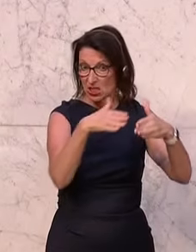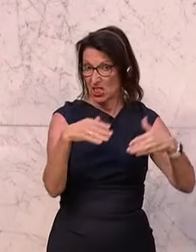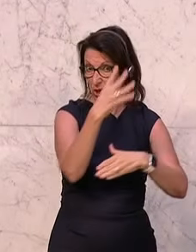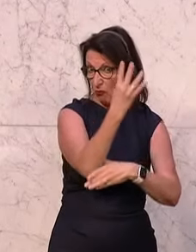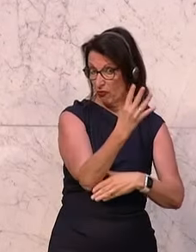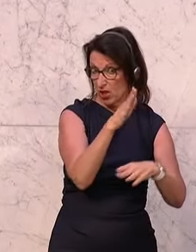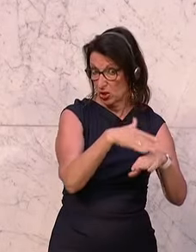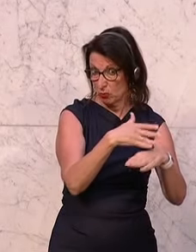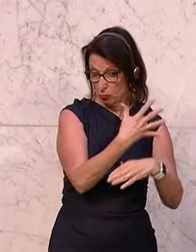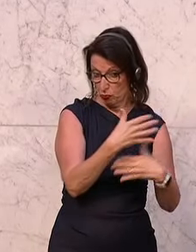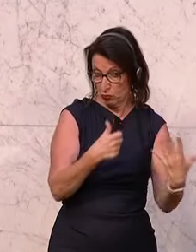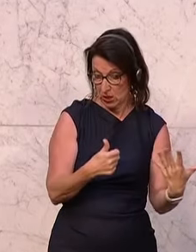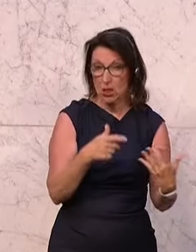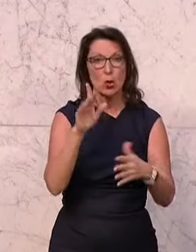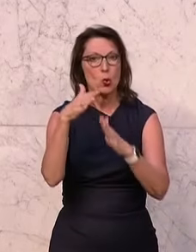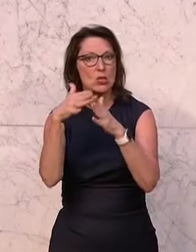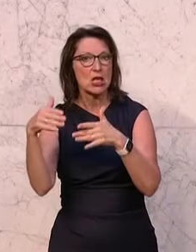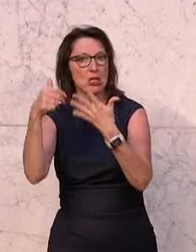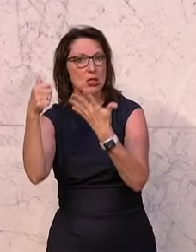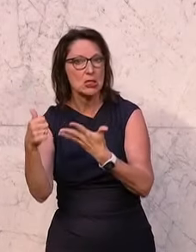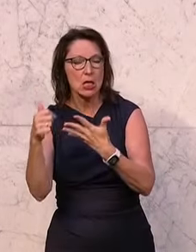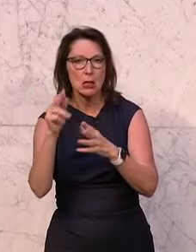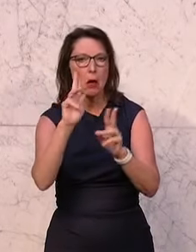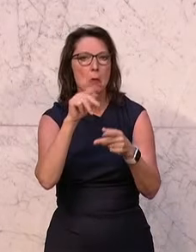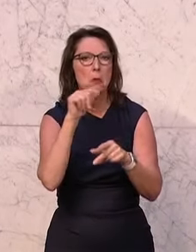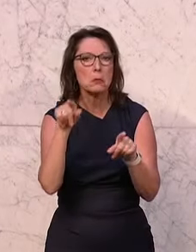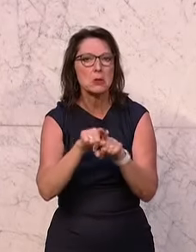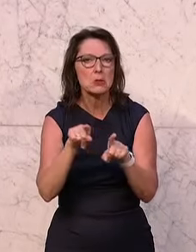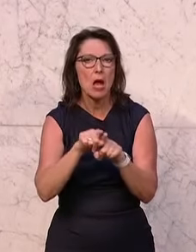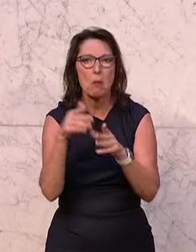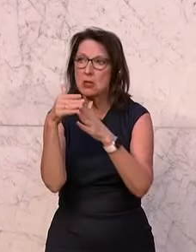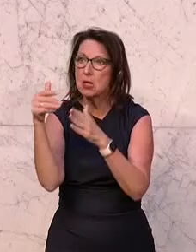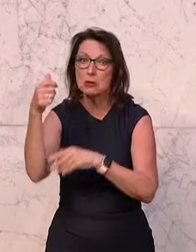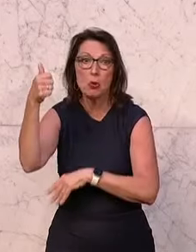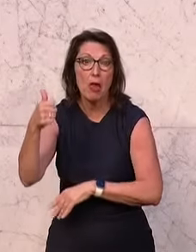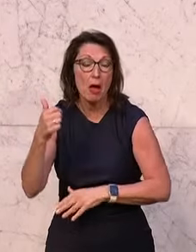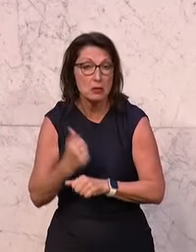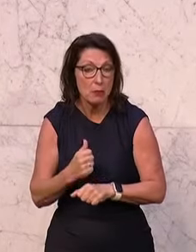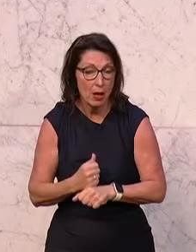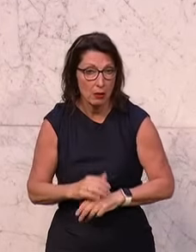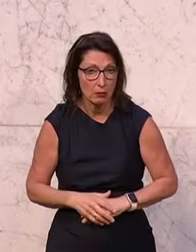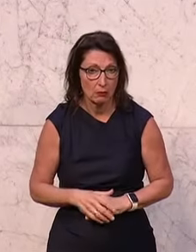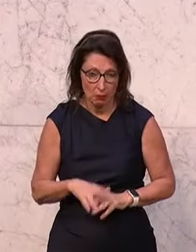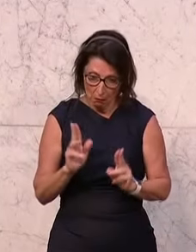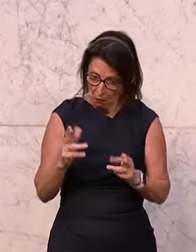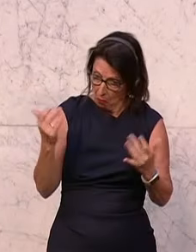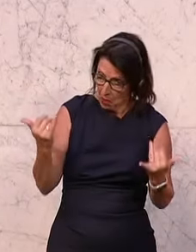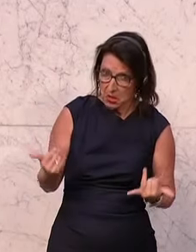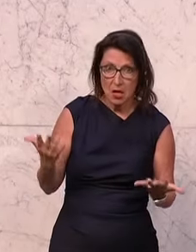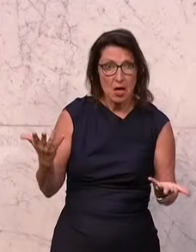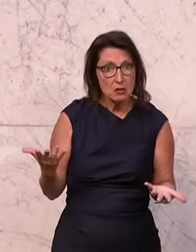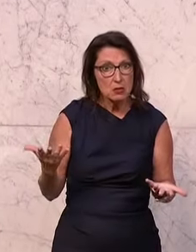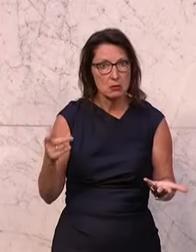aber auch in der Sektion 6. Warum geht das nicht auch in der Sektion 1, Herr Finanzminister? Warum werden hier die